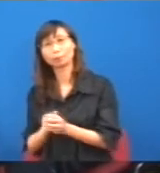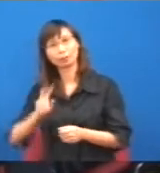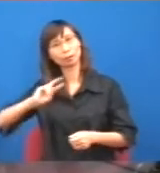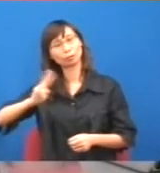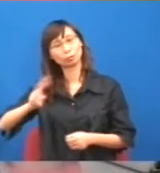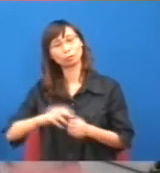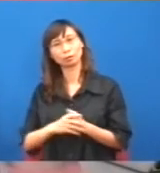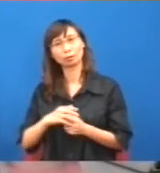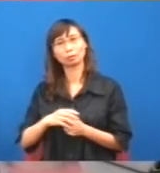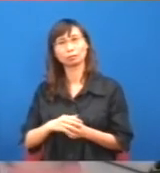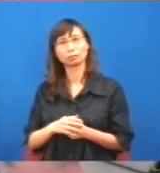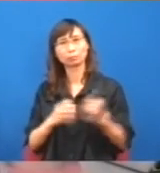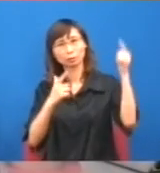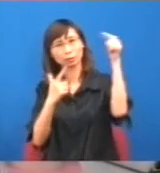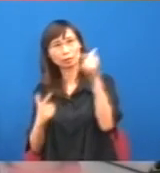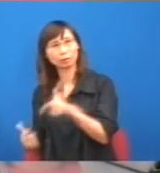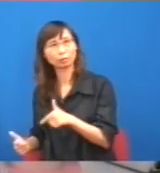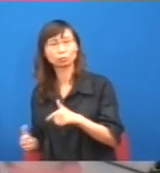佬,拆鞋狗,